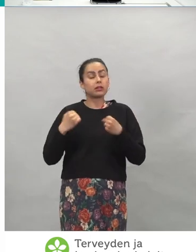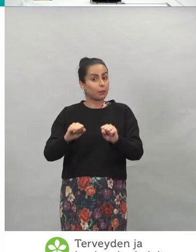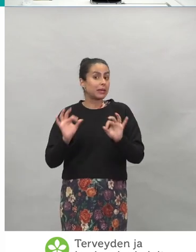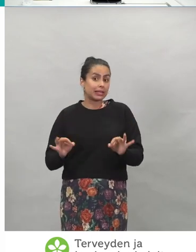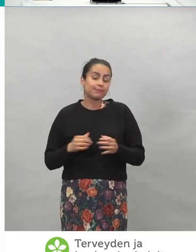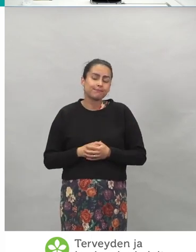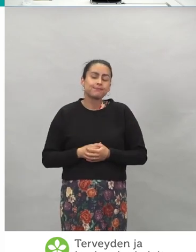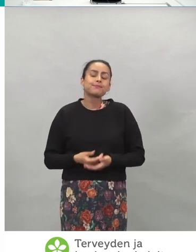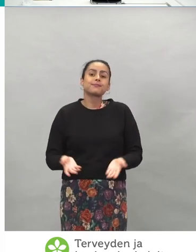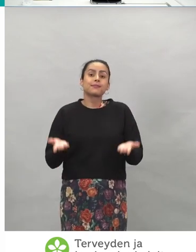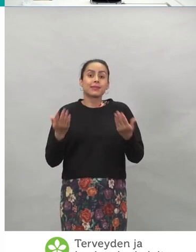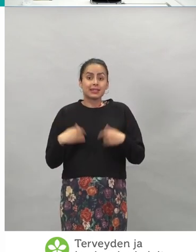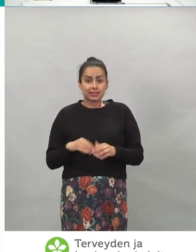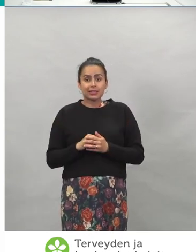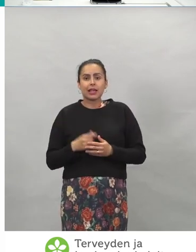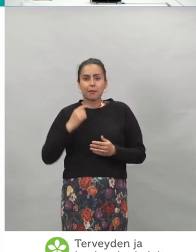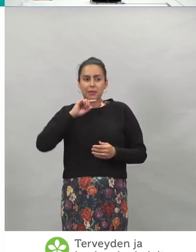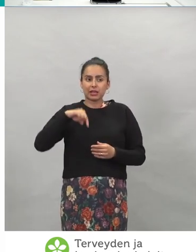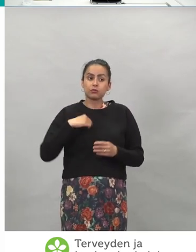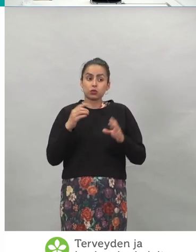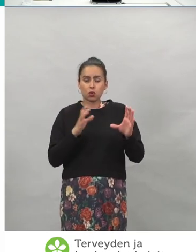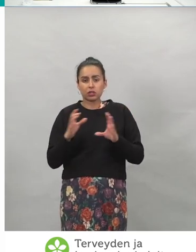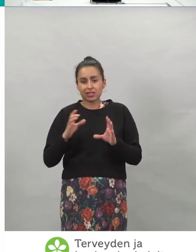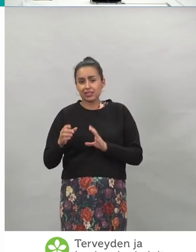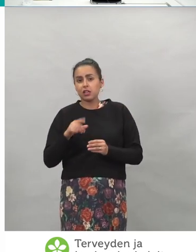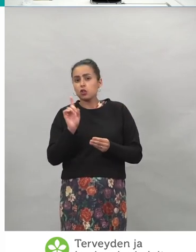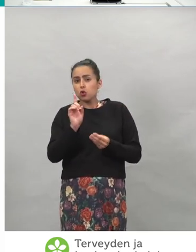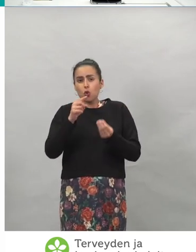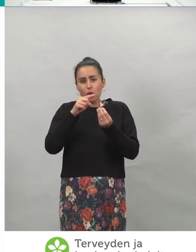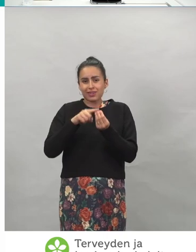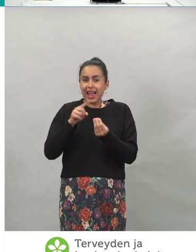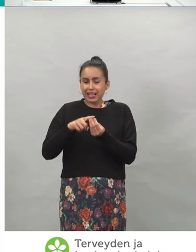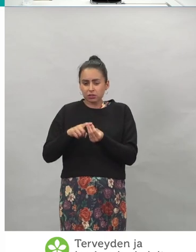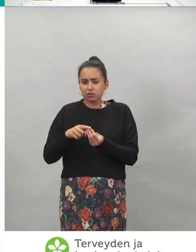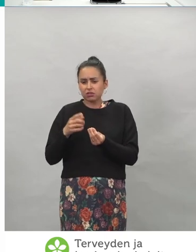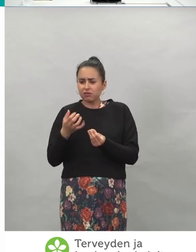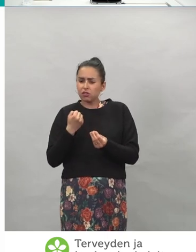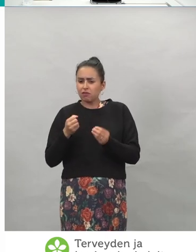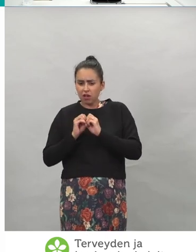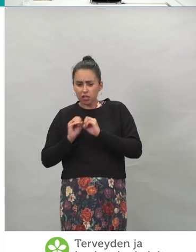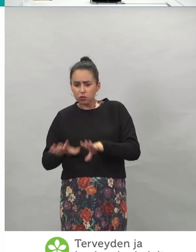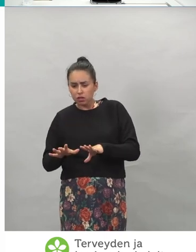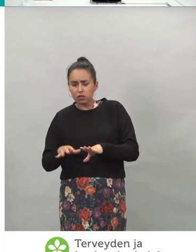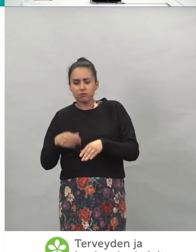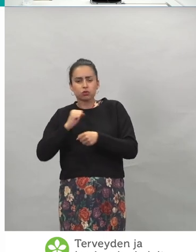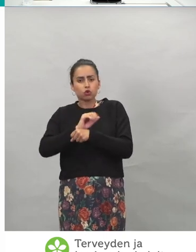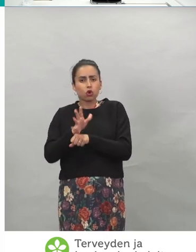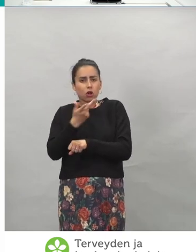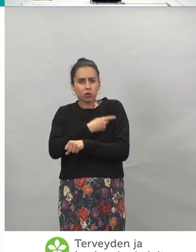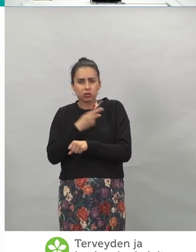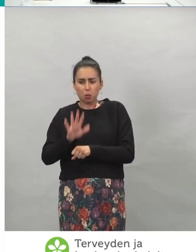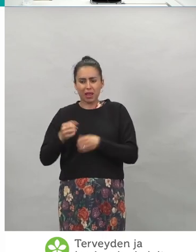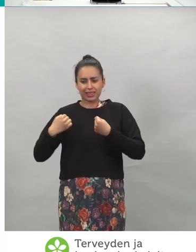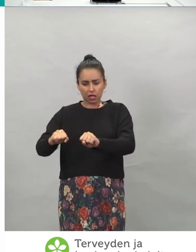No sitten oli huolta siitä, että voisiko jokin lääkitys heikentää koronarokotteen tehoa. Ja me tiedetään näistä Suomessa